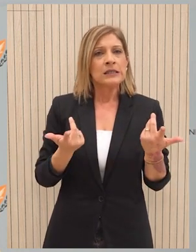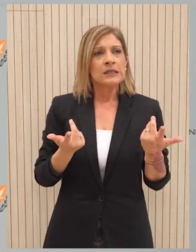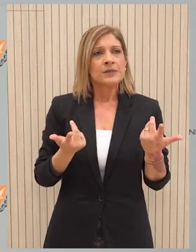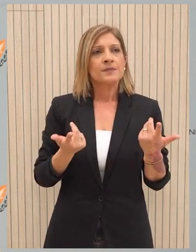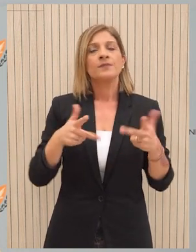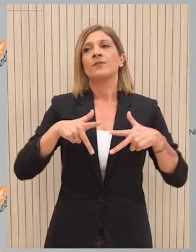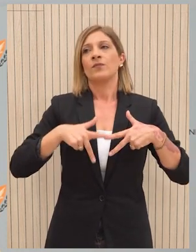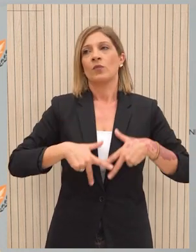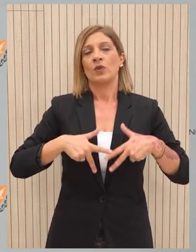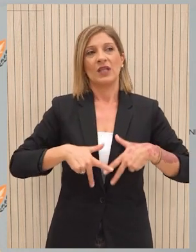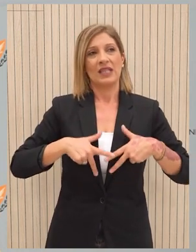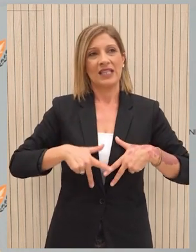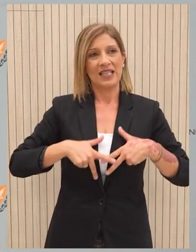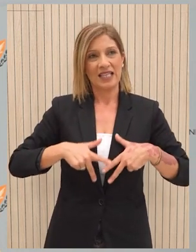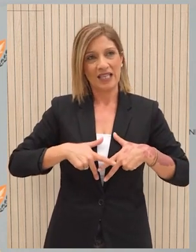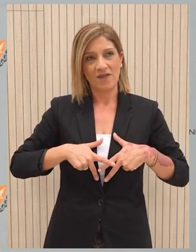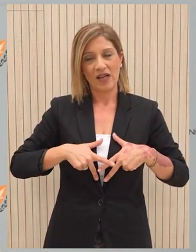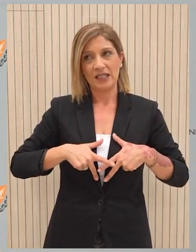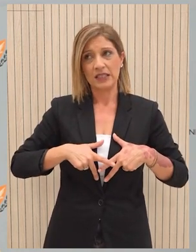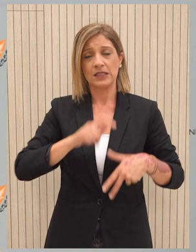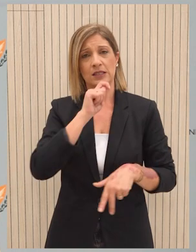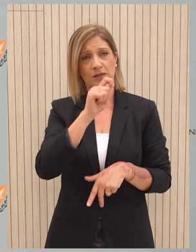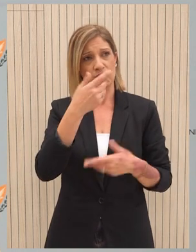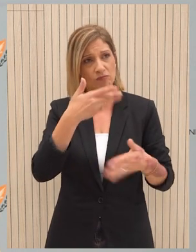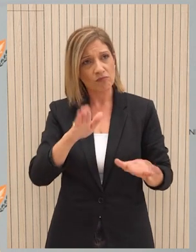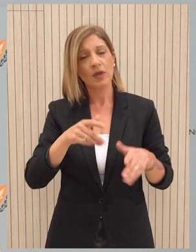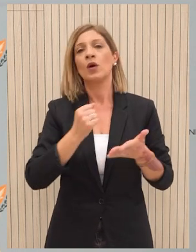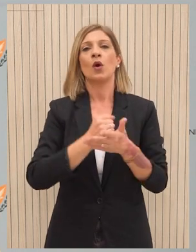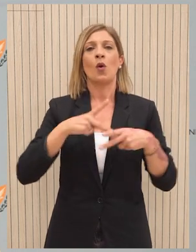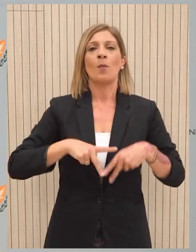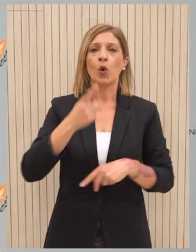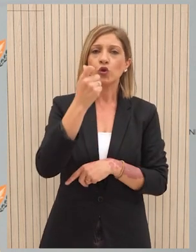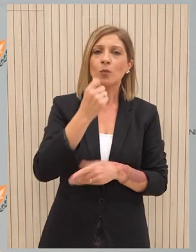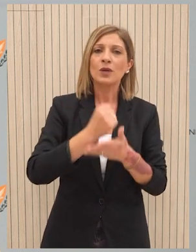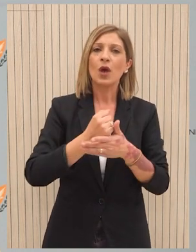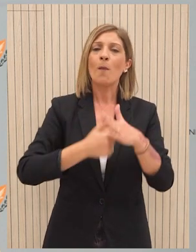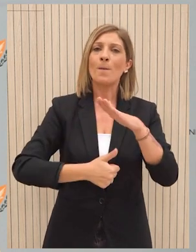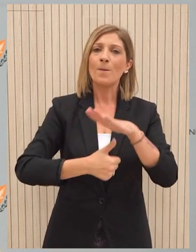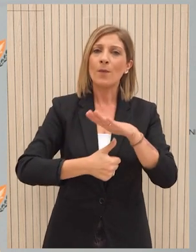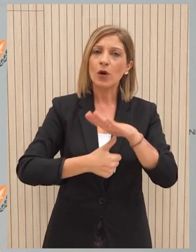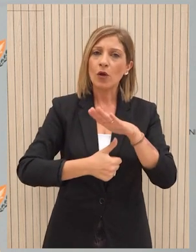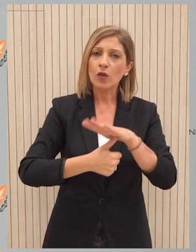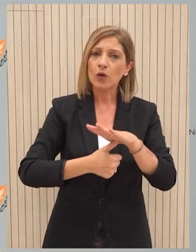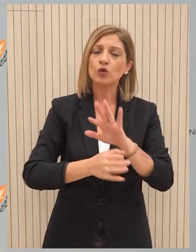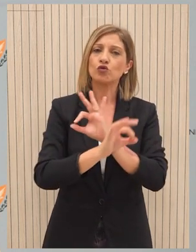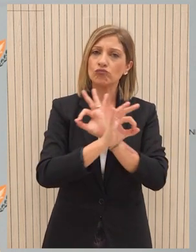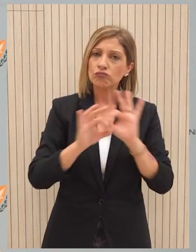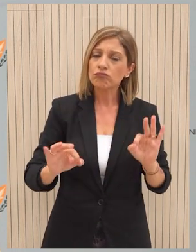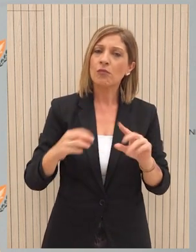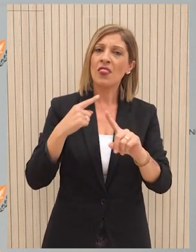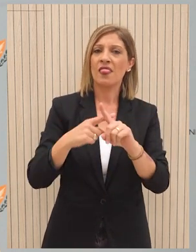Ως κυβέρνηση αυτό που έχουμε τοποθετηθεί και ο Υπουργός Οικονομικών και ο Πρόεδρος της Δημοκρατίας βλέπουμε θετικά το αίτημα των